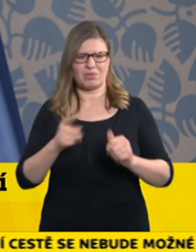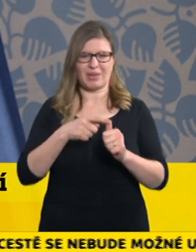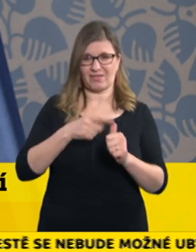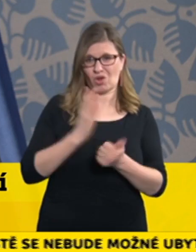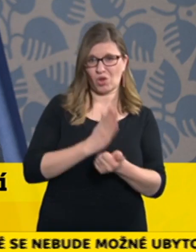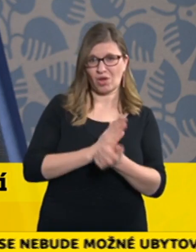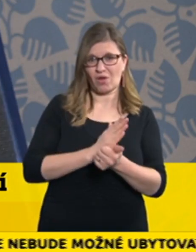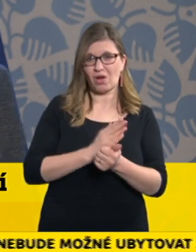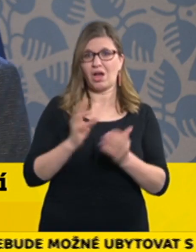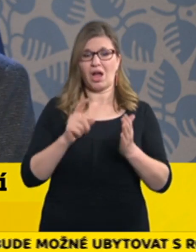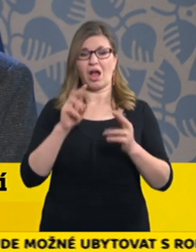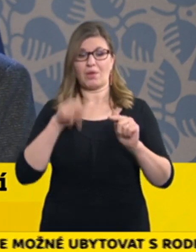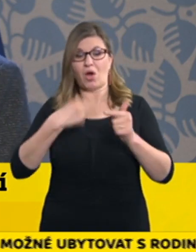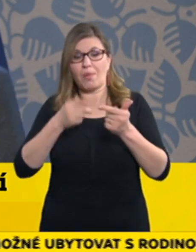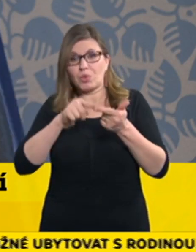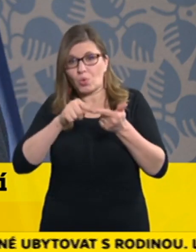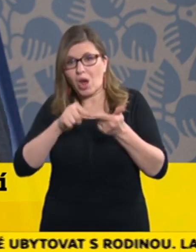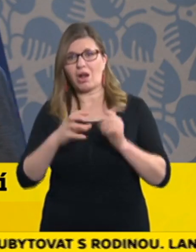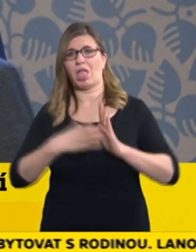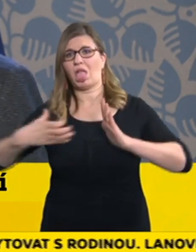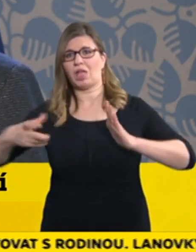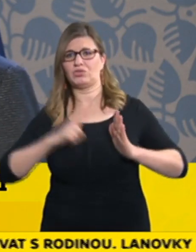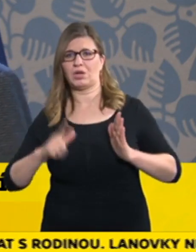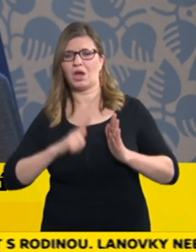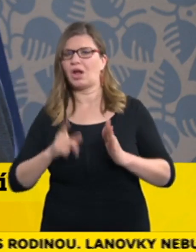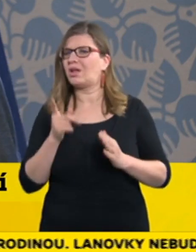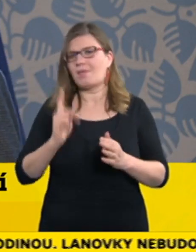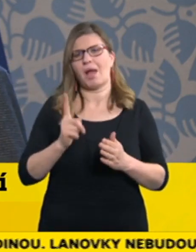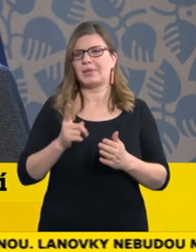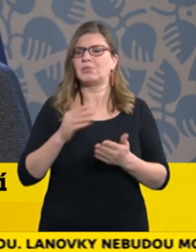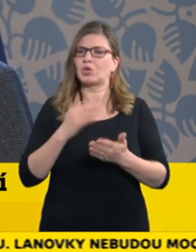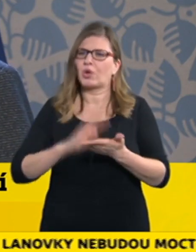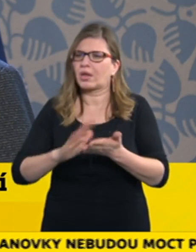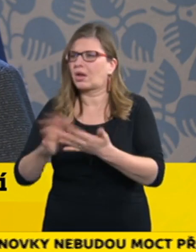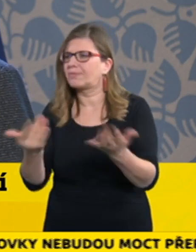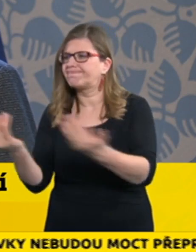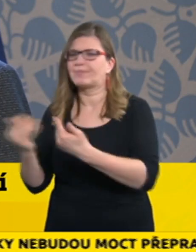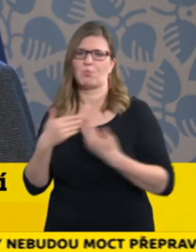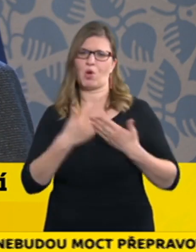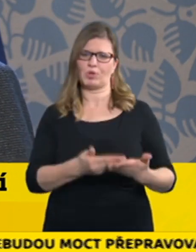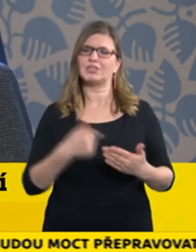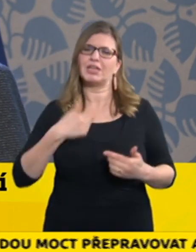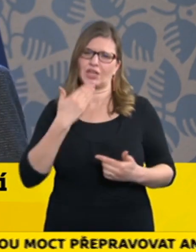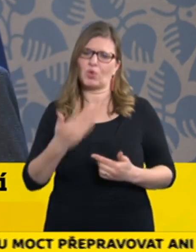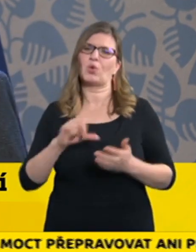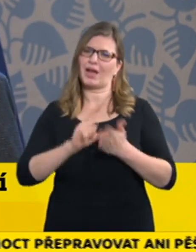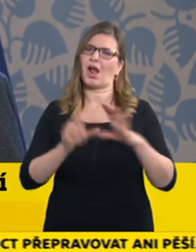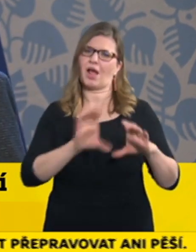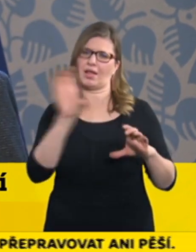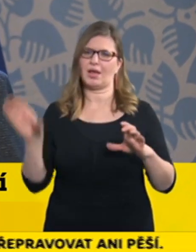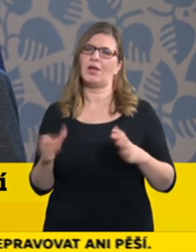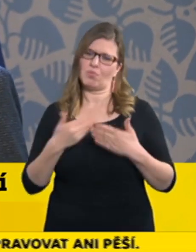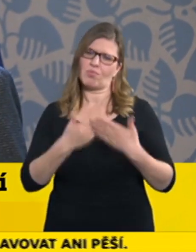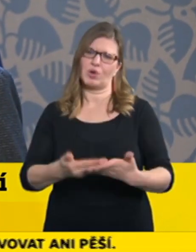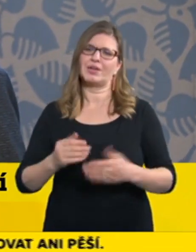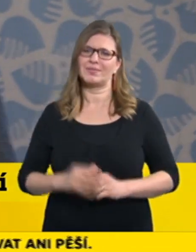omezení očkování novou dávkou, tak, aby se toto vyřešilo. Takže všem děkuji za tuto pomoc. Děkuji vám.